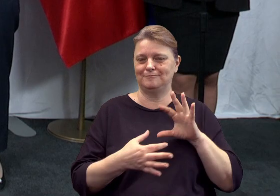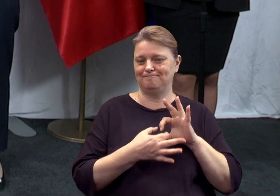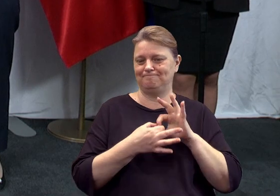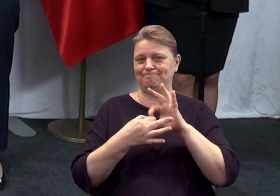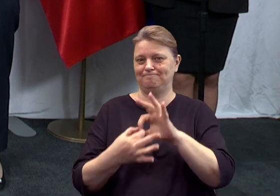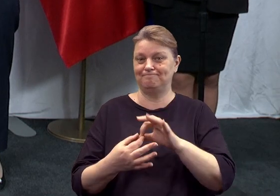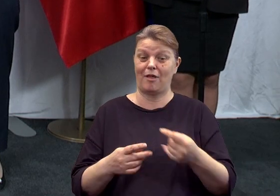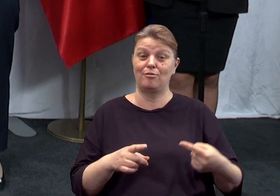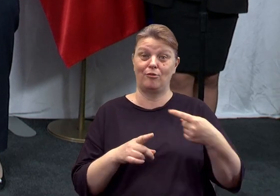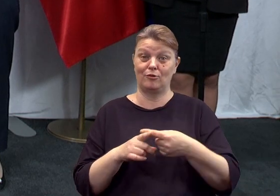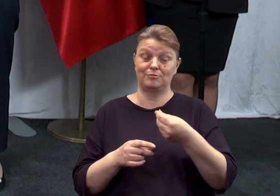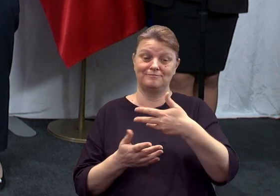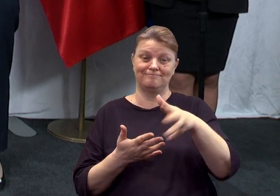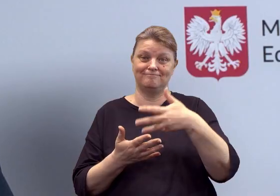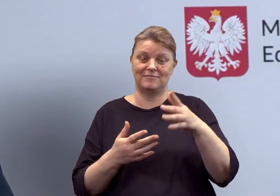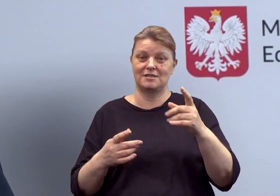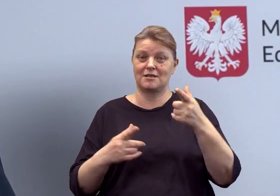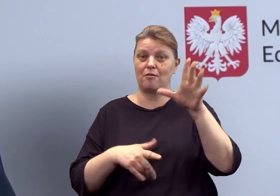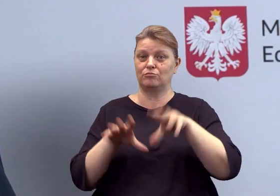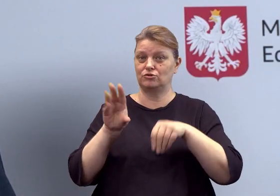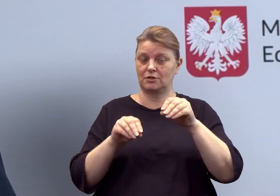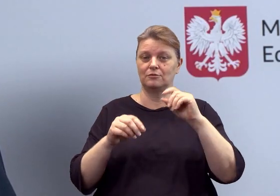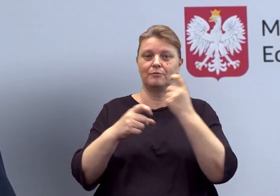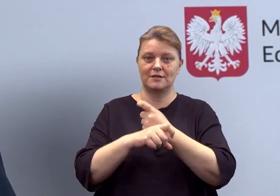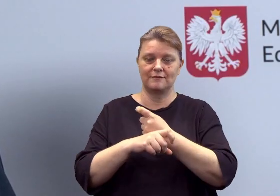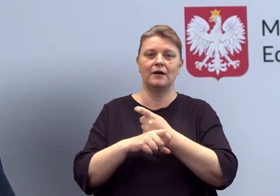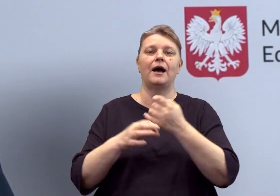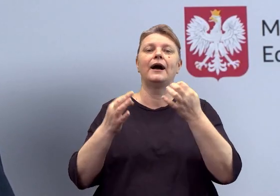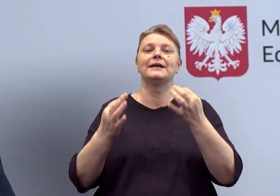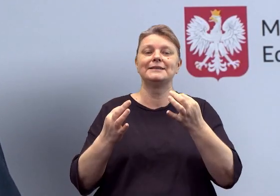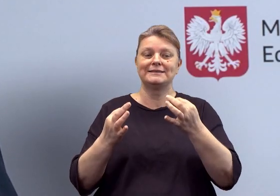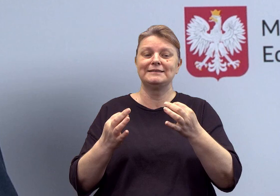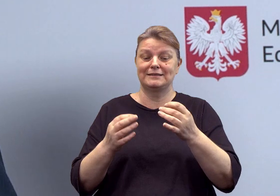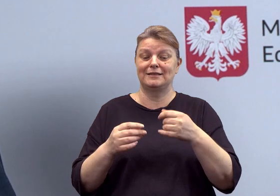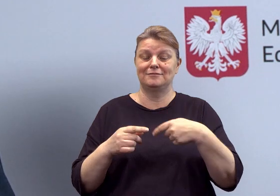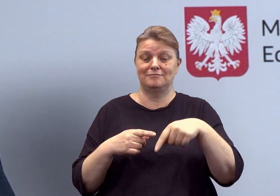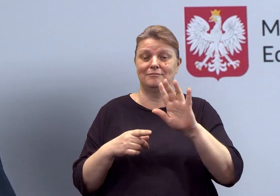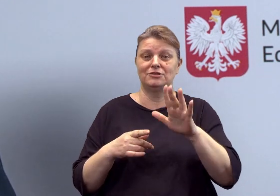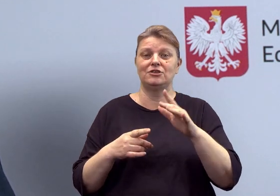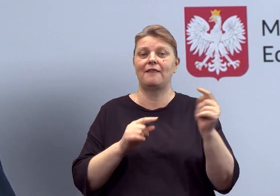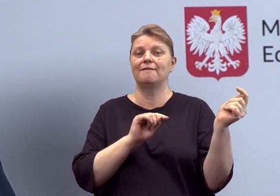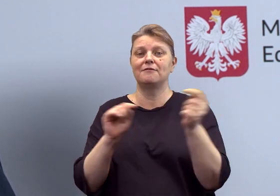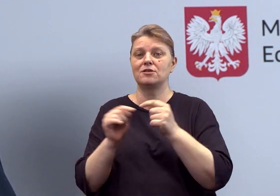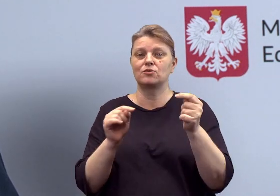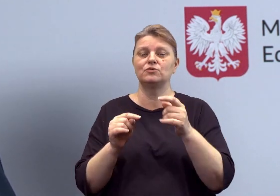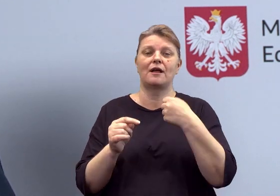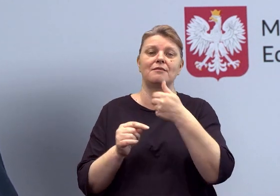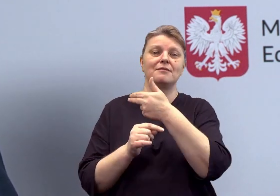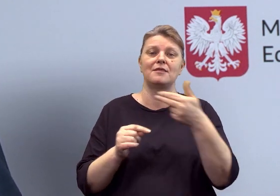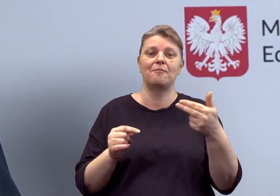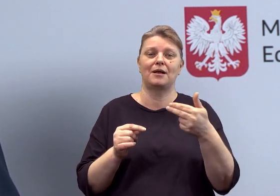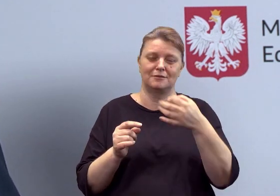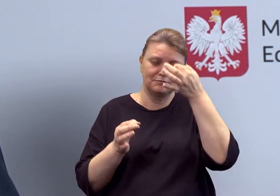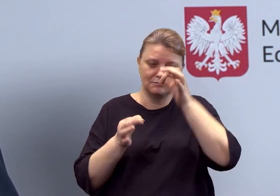dodatkowymi wydatkami z budżetu państwa. Przed nami dyskusja na temat rozwiązań szczegółowych. Mamy nadzieję, że ta dobra